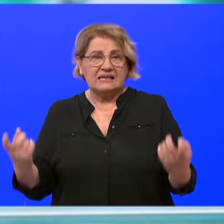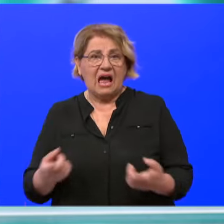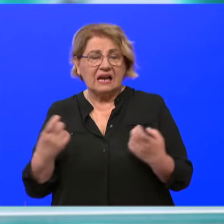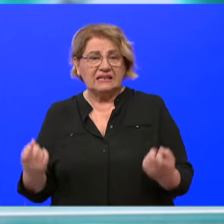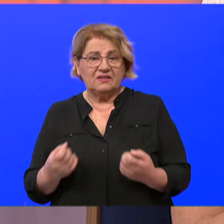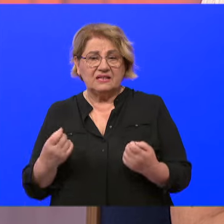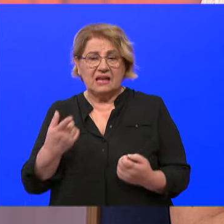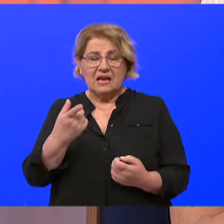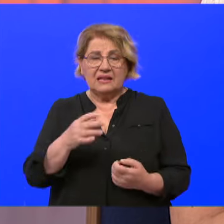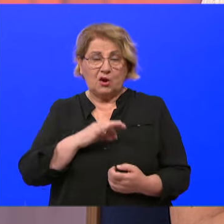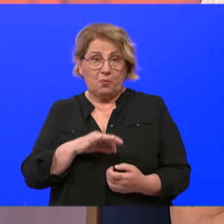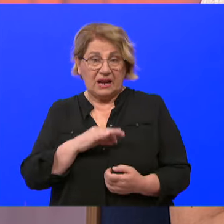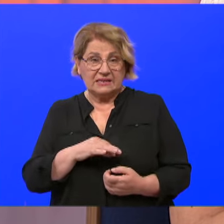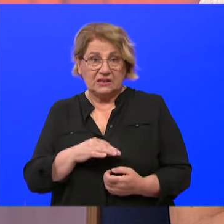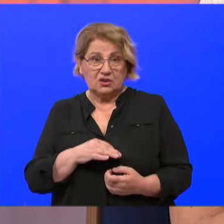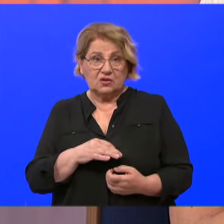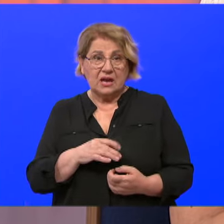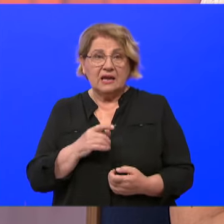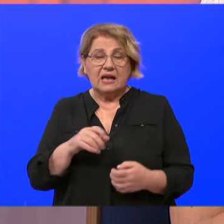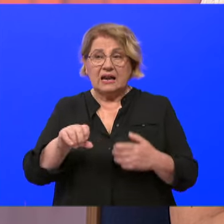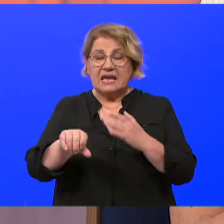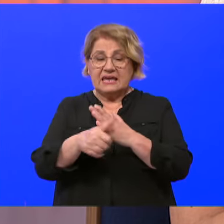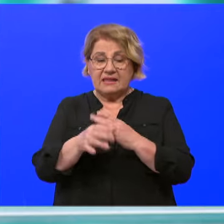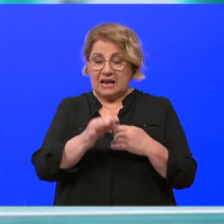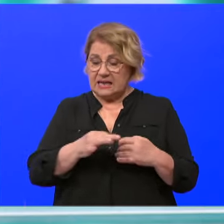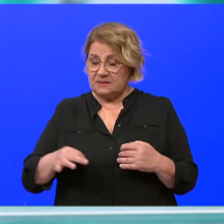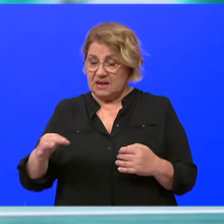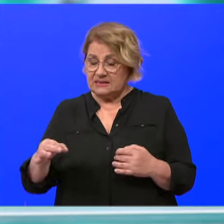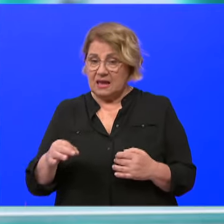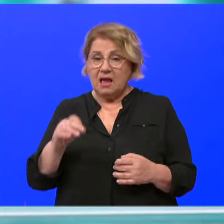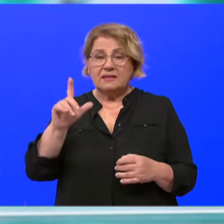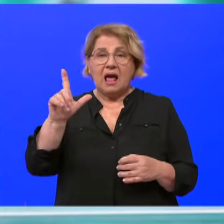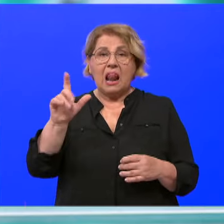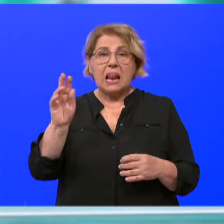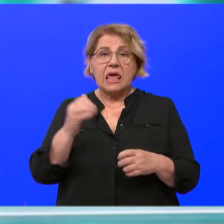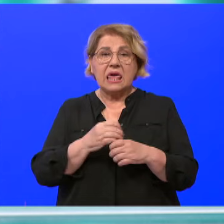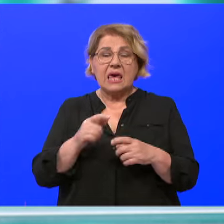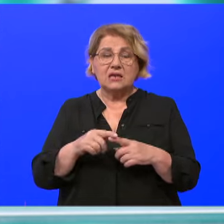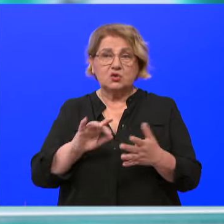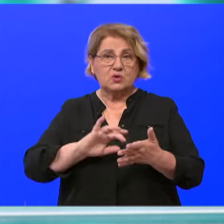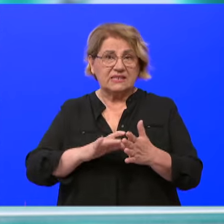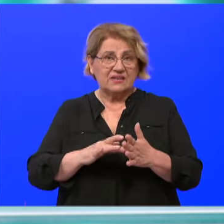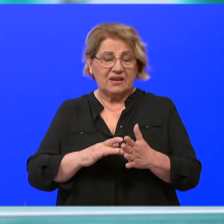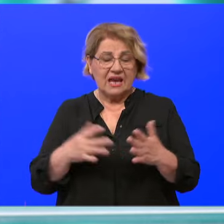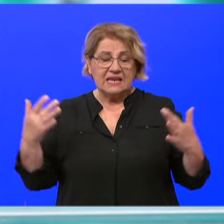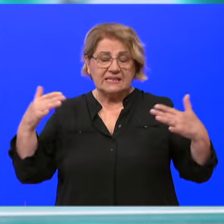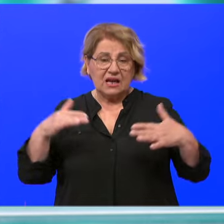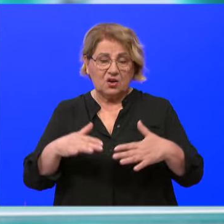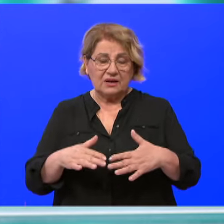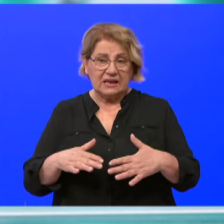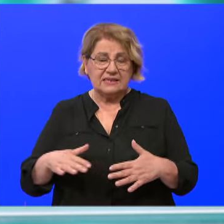Naše prijesjeništvo, 11 ogranaka. Naša Liga je zapravo svi stanovnici Pelješca,